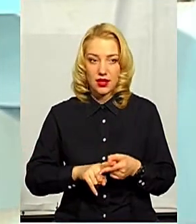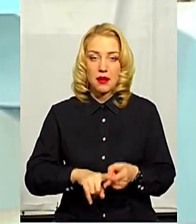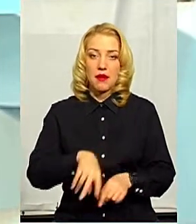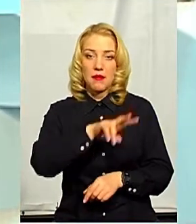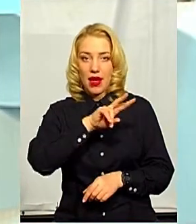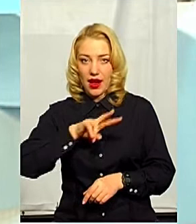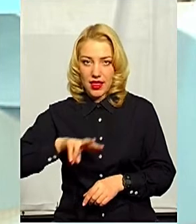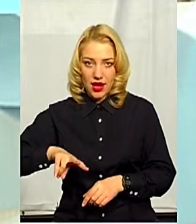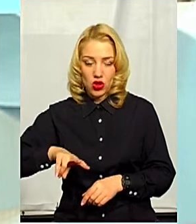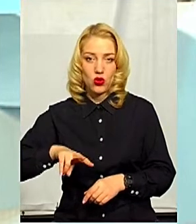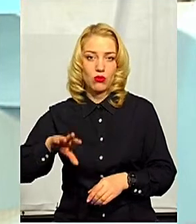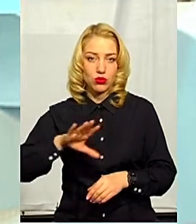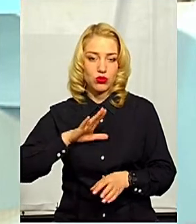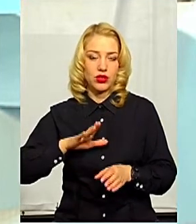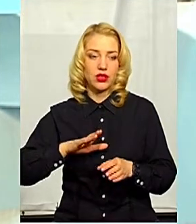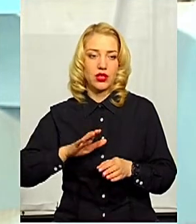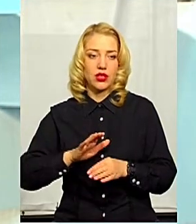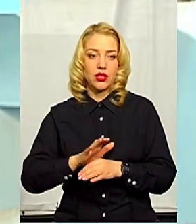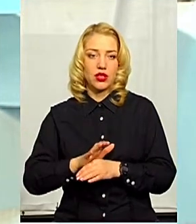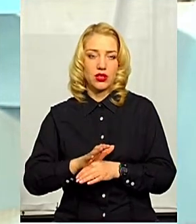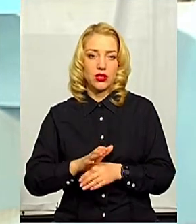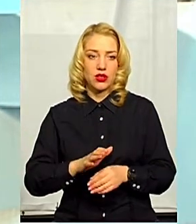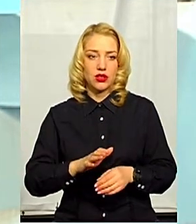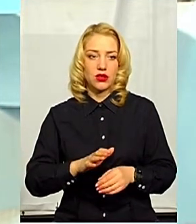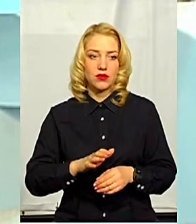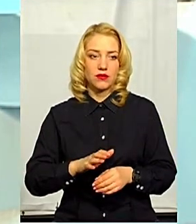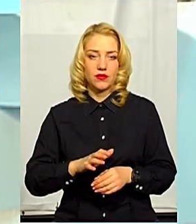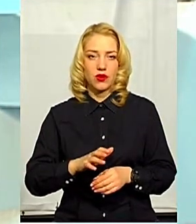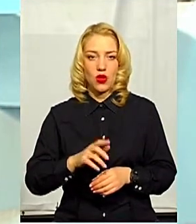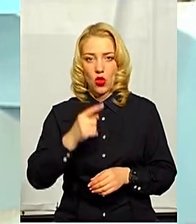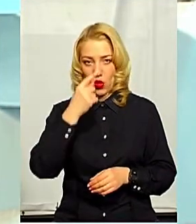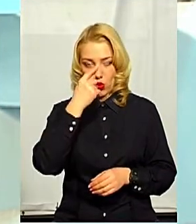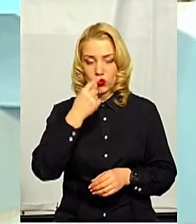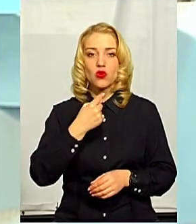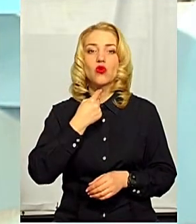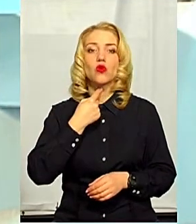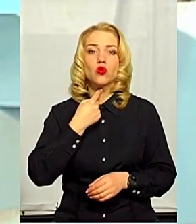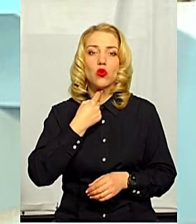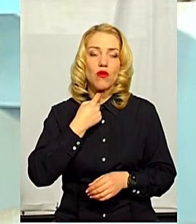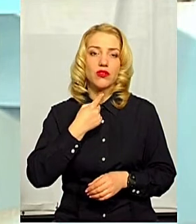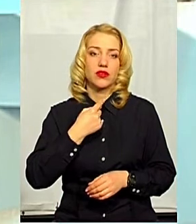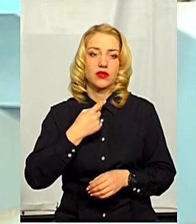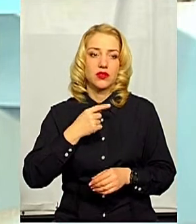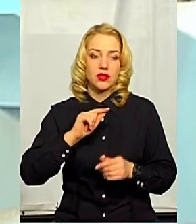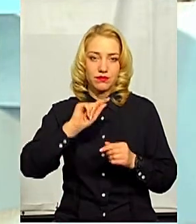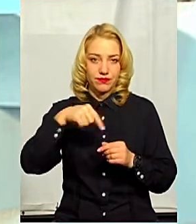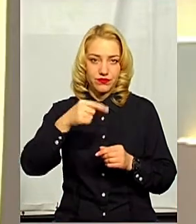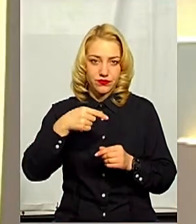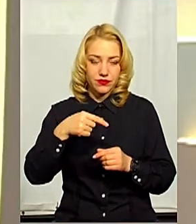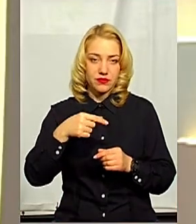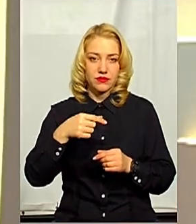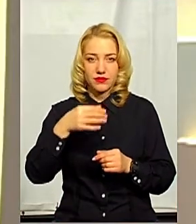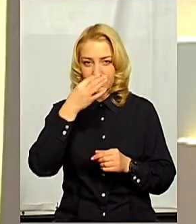паралельно були доставлені носоглоткові змиви до нас вірусологічну